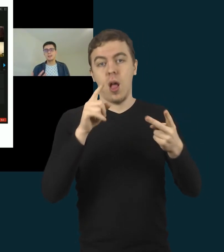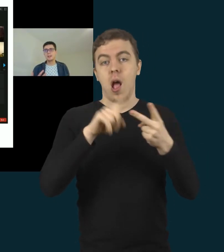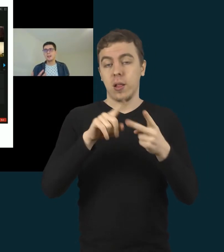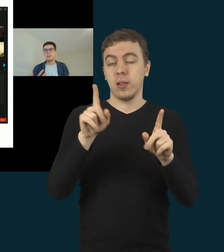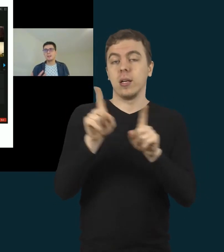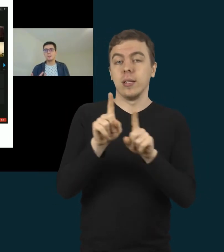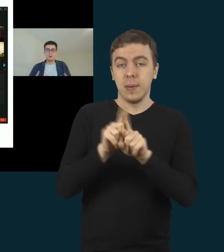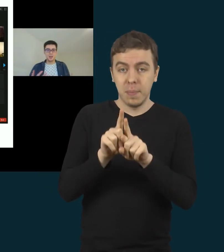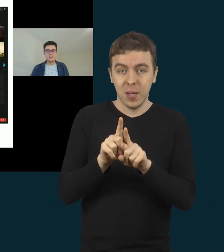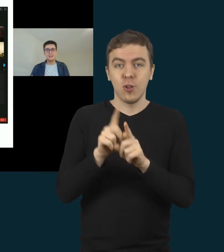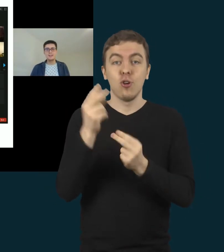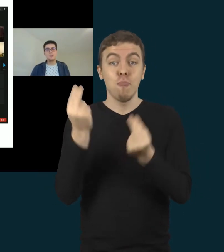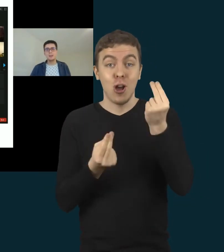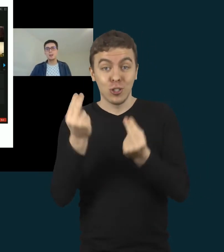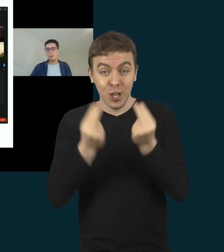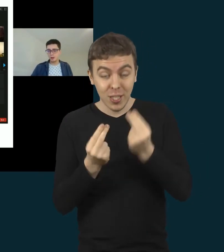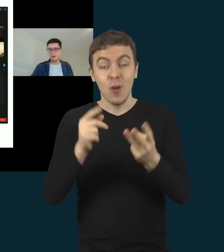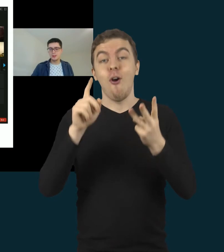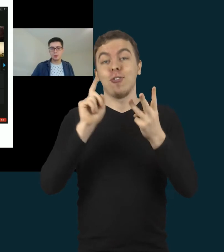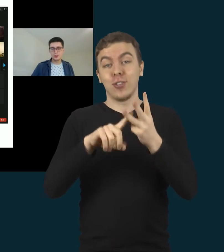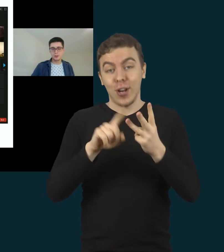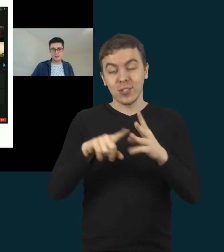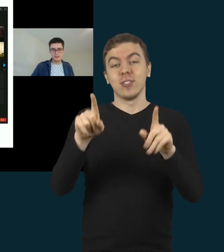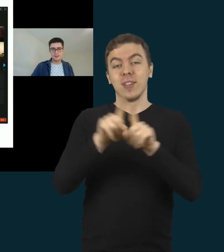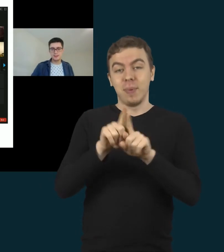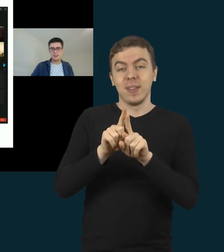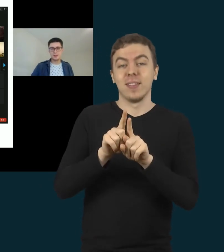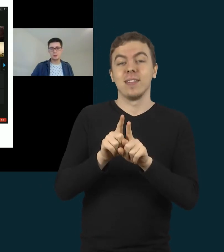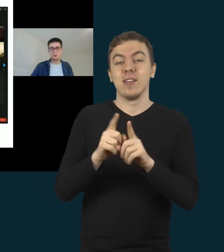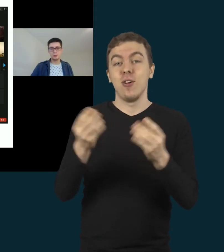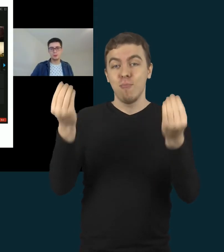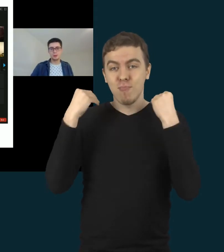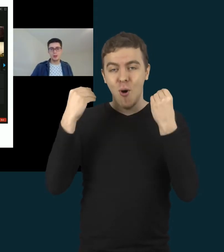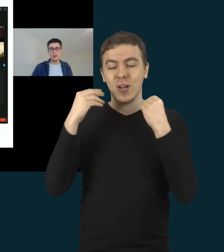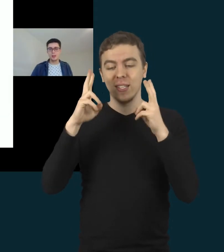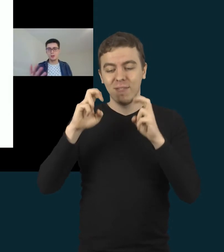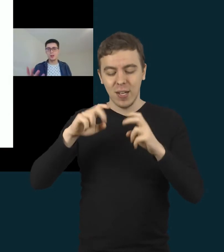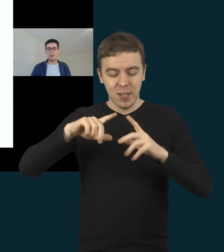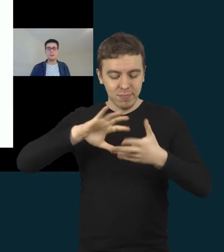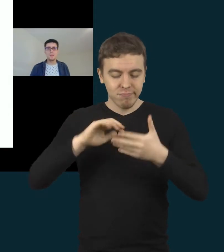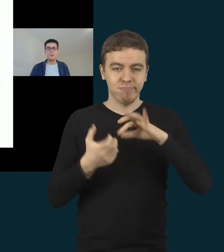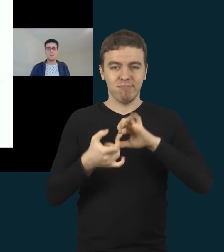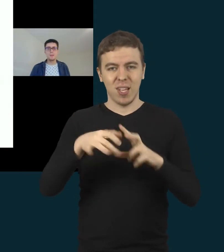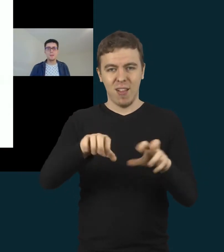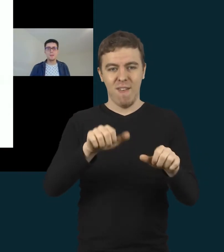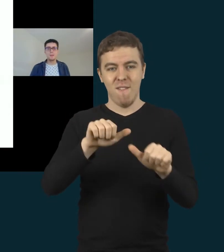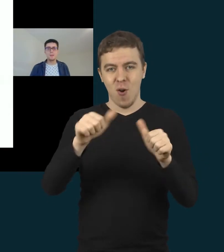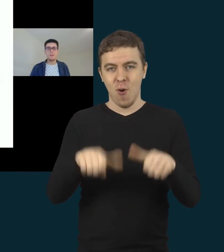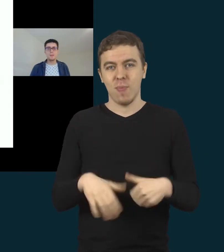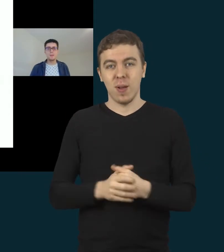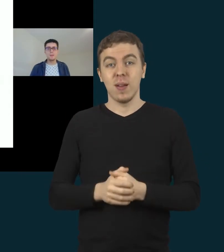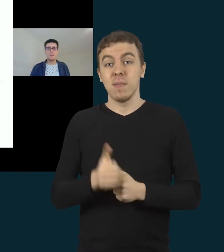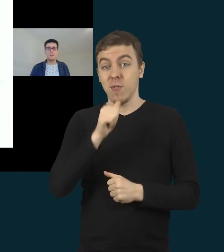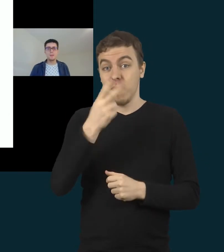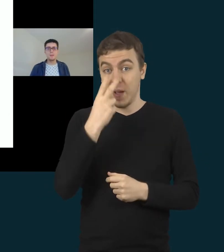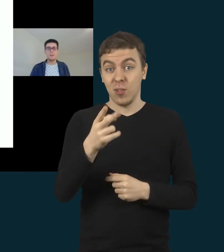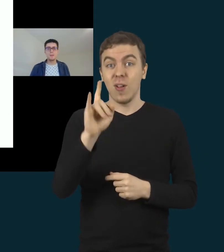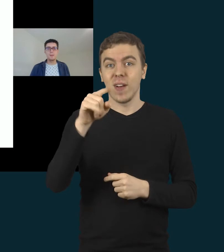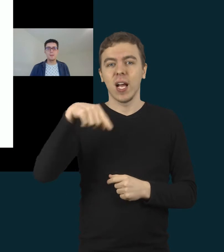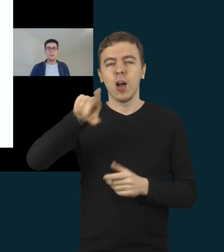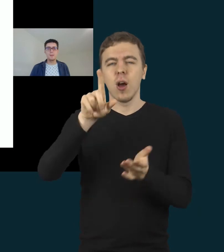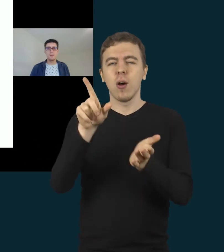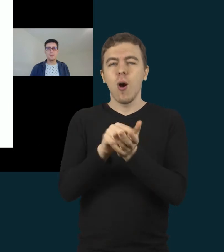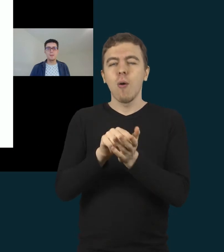pažaisti, bet ir mokytis kinestėziniu būdu. Ir čia irgi matome pavyzdį, kur vaikai pirmiausia turėjo